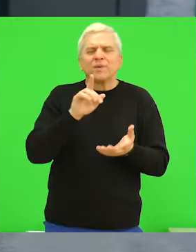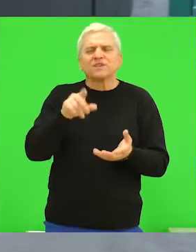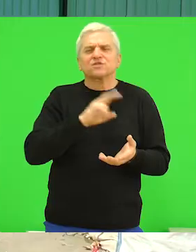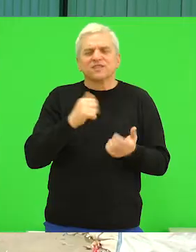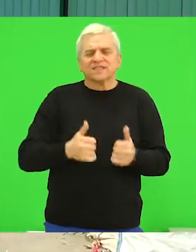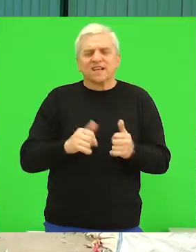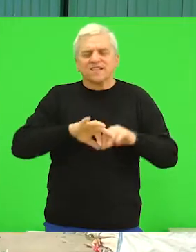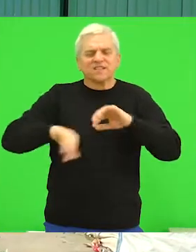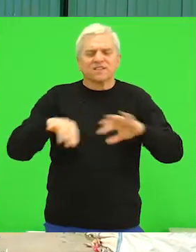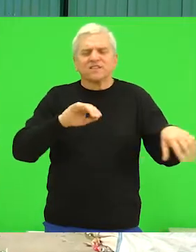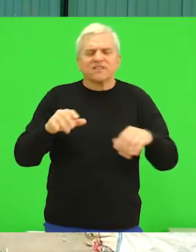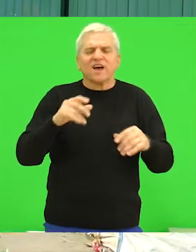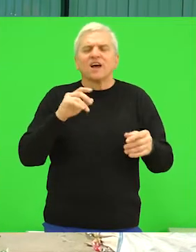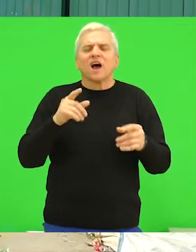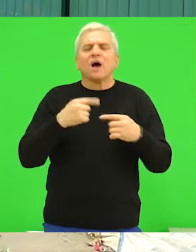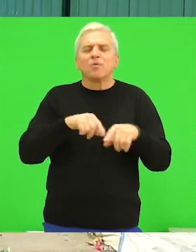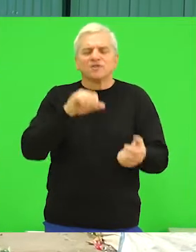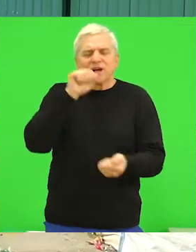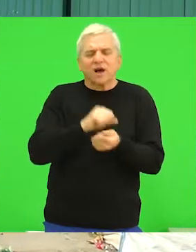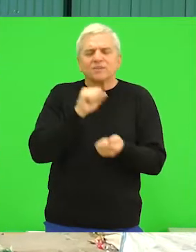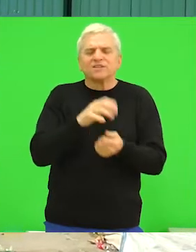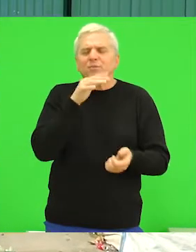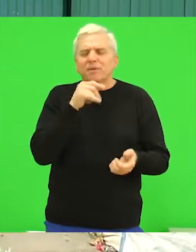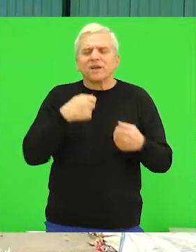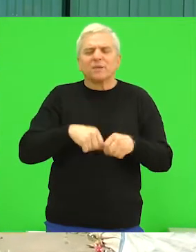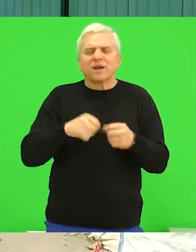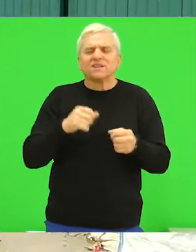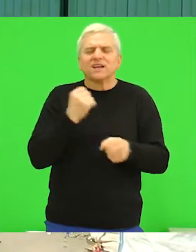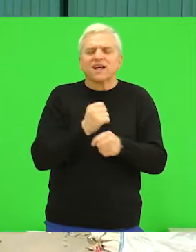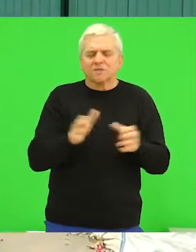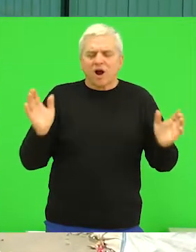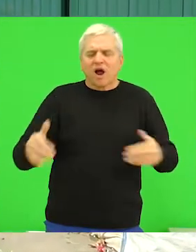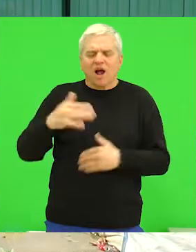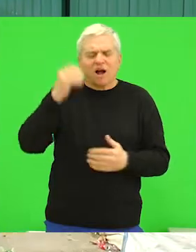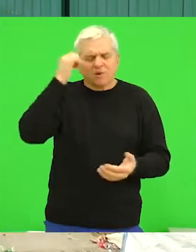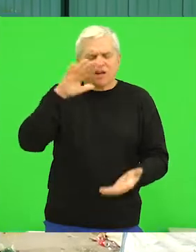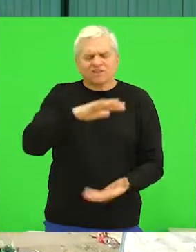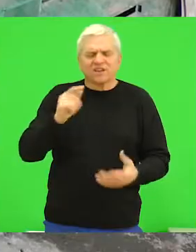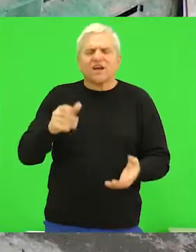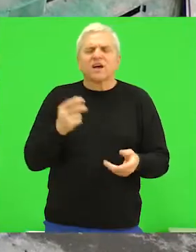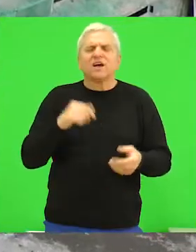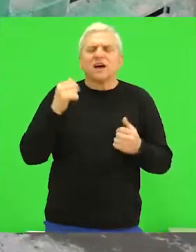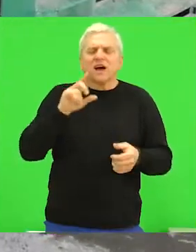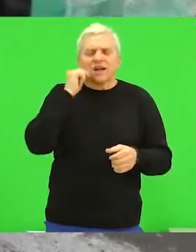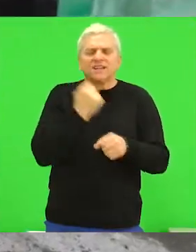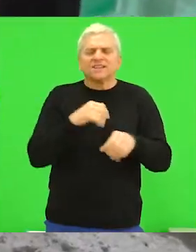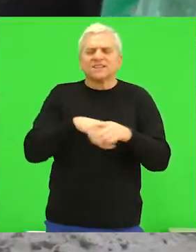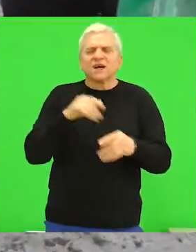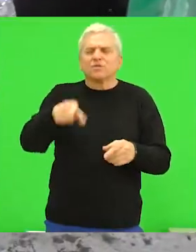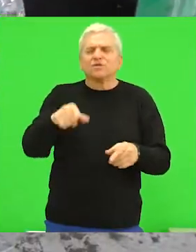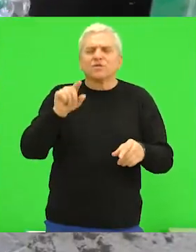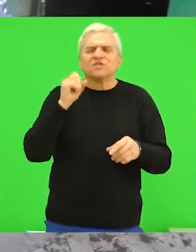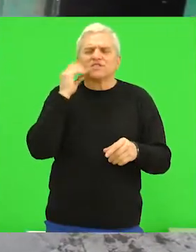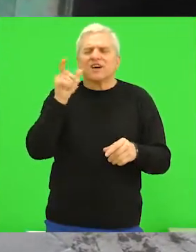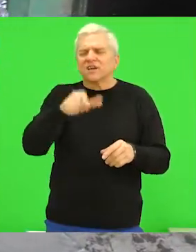mestu se razvrstava otpad, a presovanjem kartona i plastike prave se takozvane bale. Radnici na svakoj